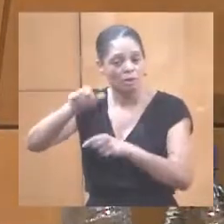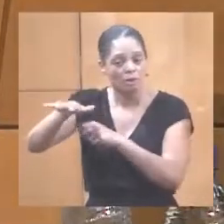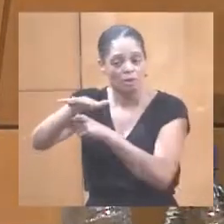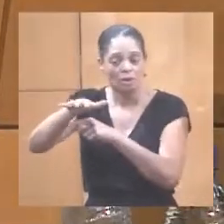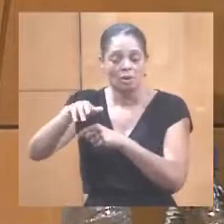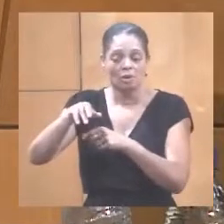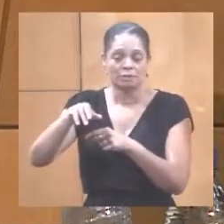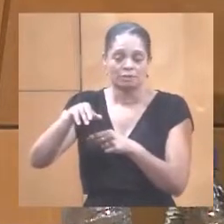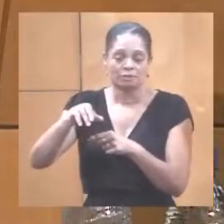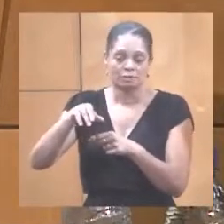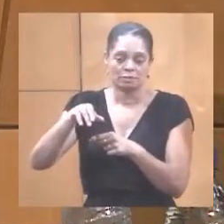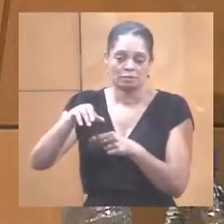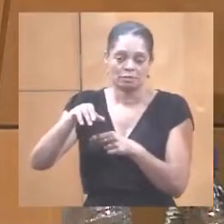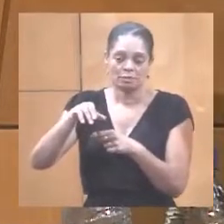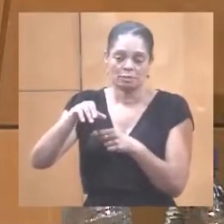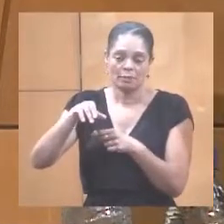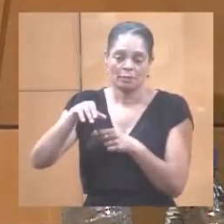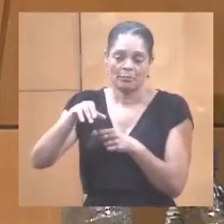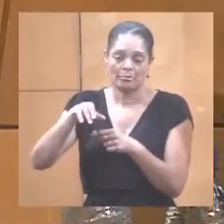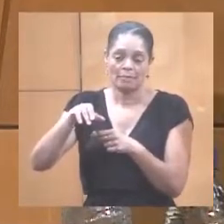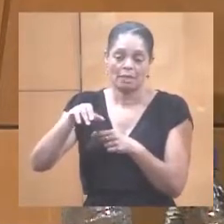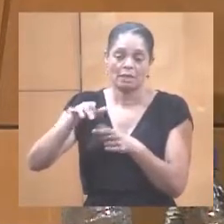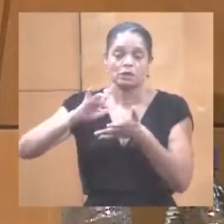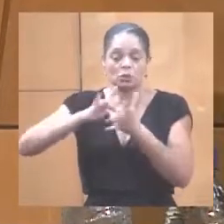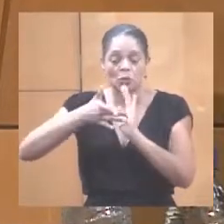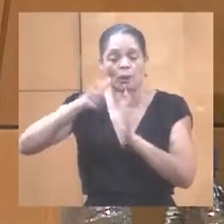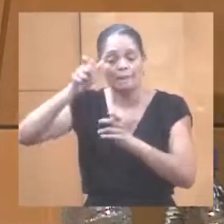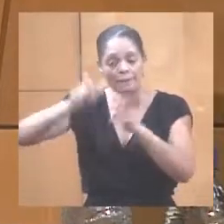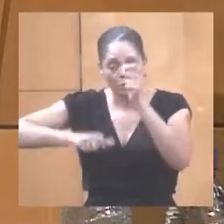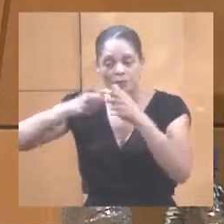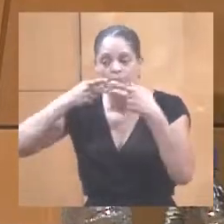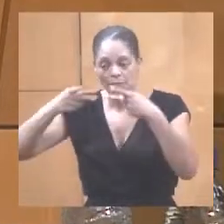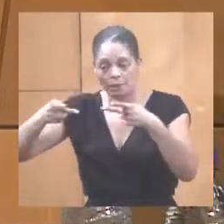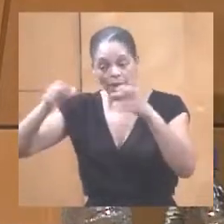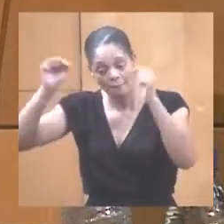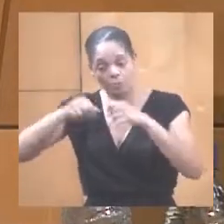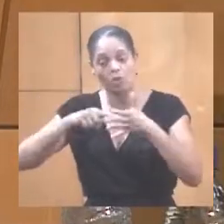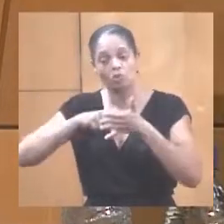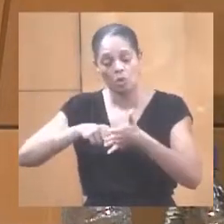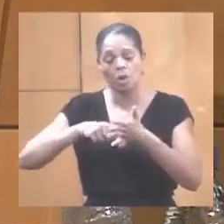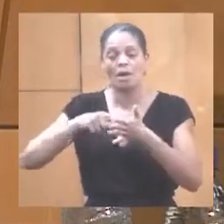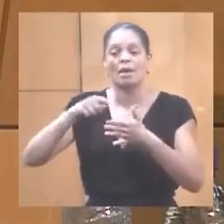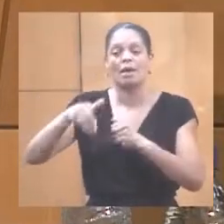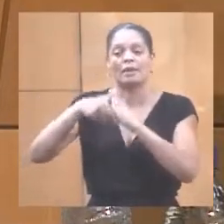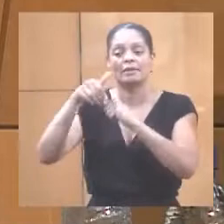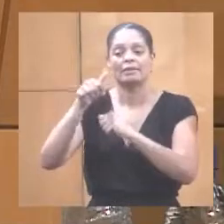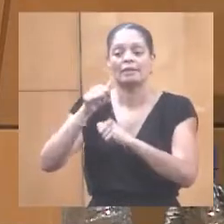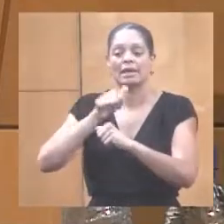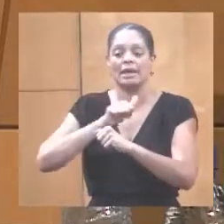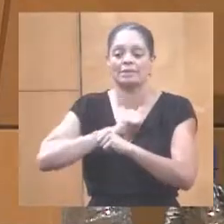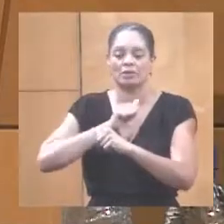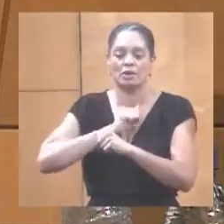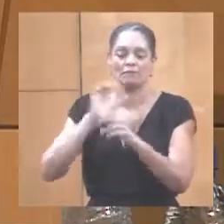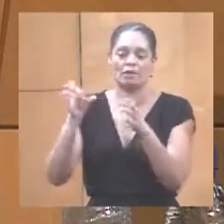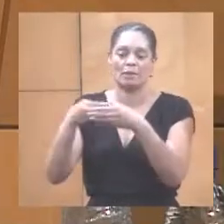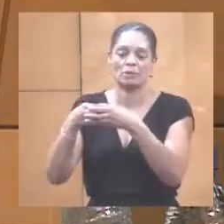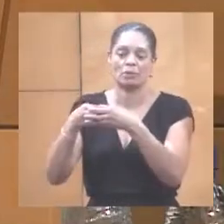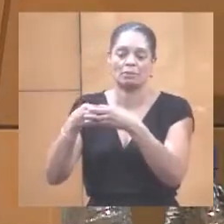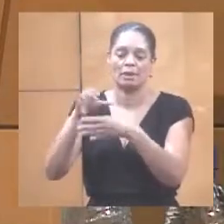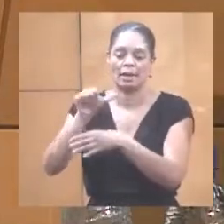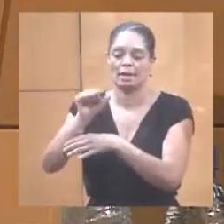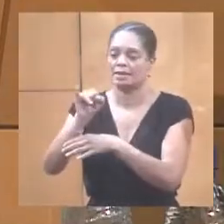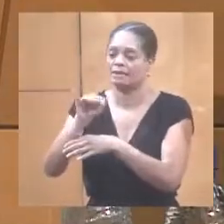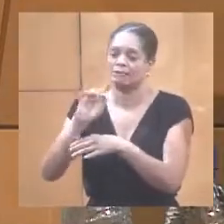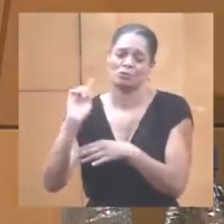qui n'ait pas droit à une aide individuelle de la formation de la CTM. Nous balayons tous les